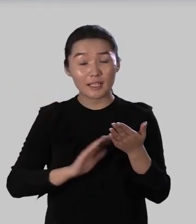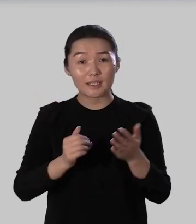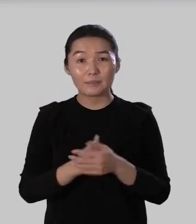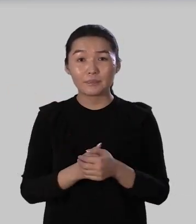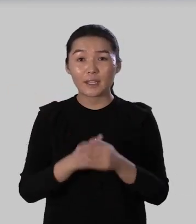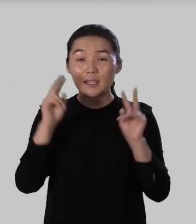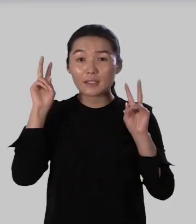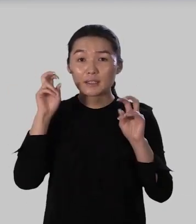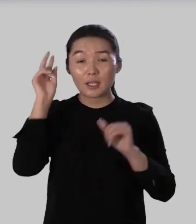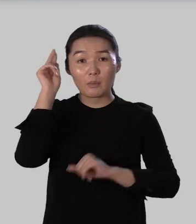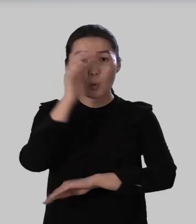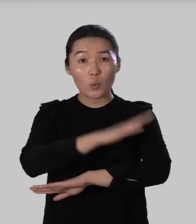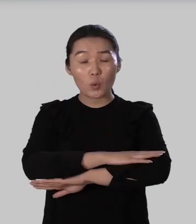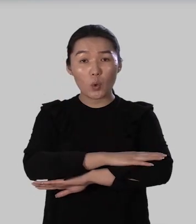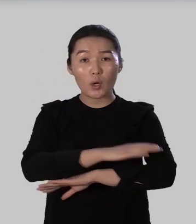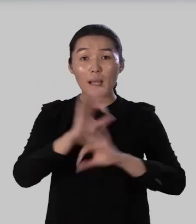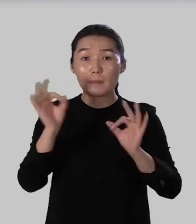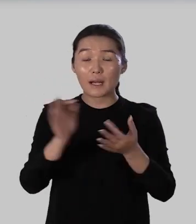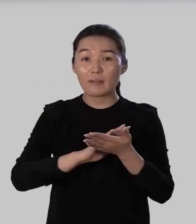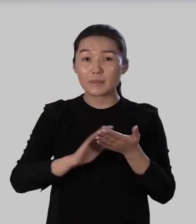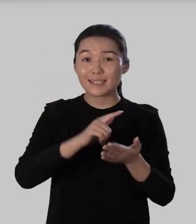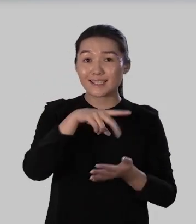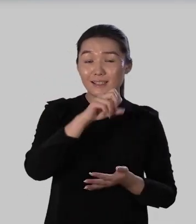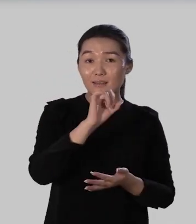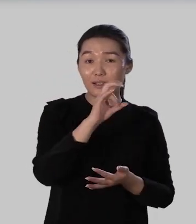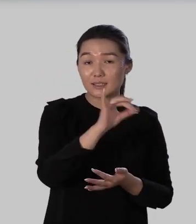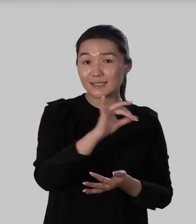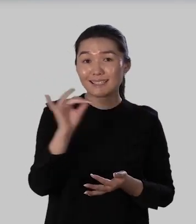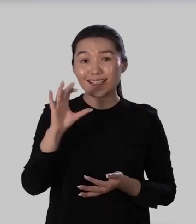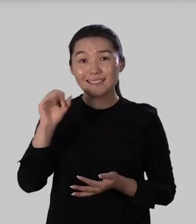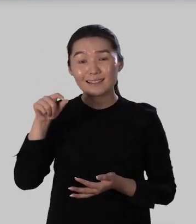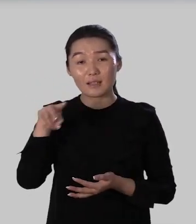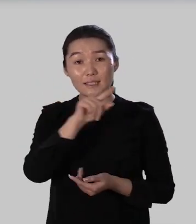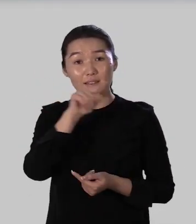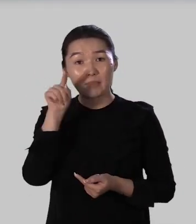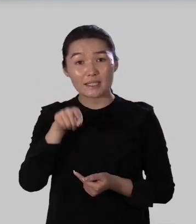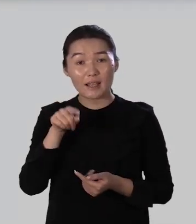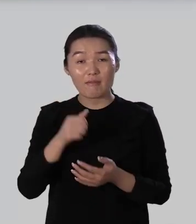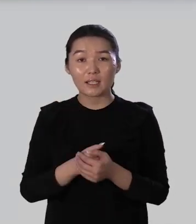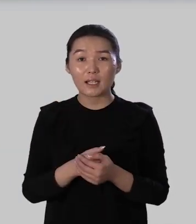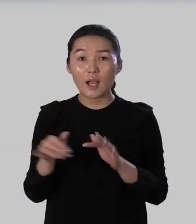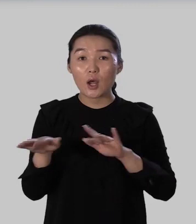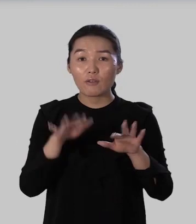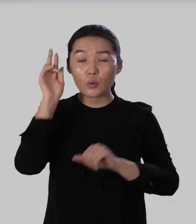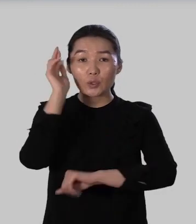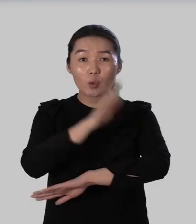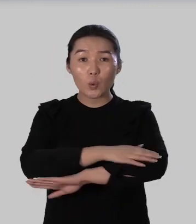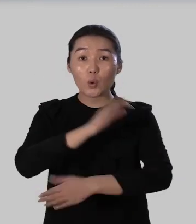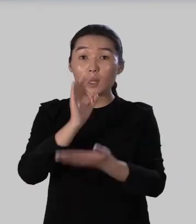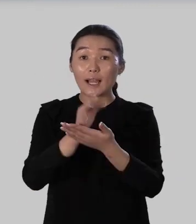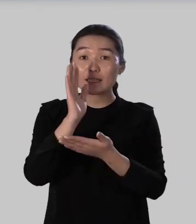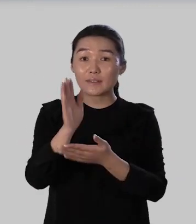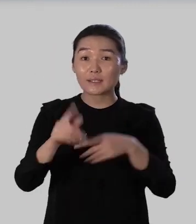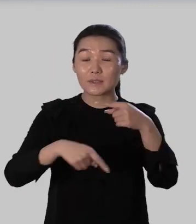тема урока правописание гласных и согласных в приставках в ходе урока мы